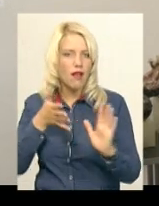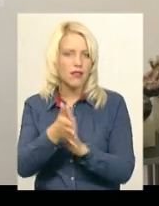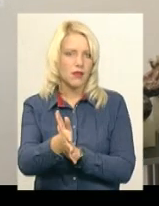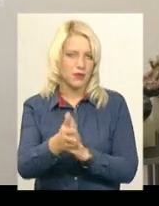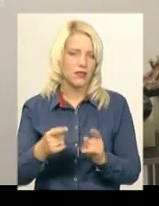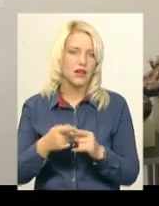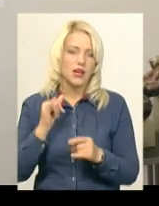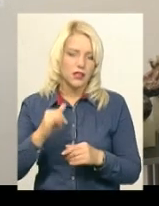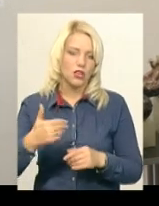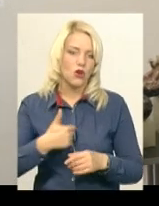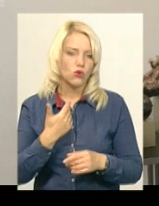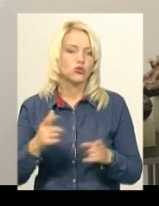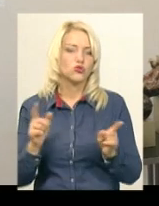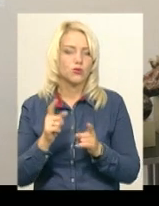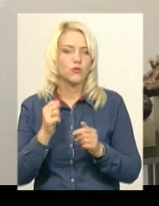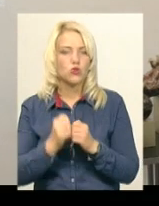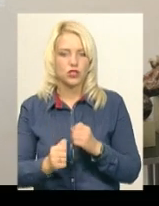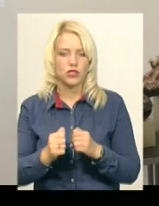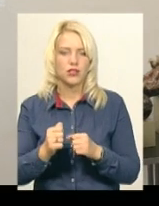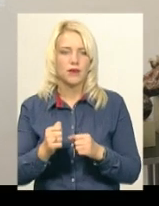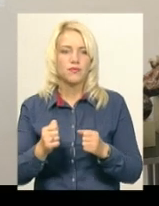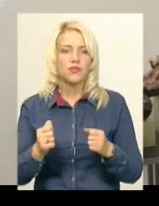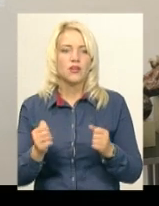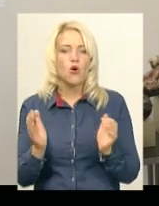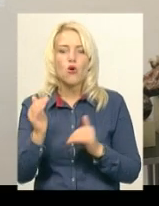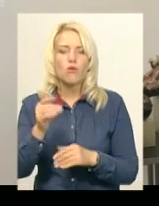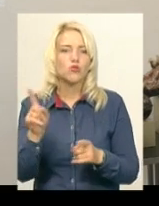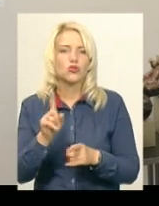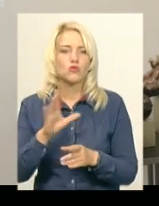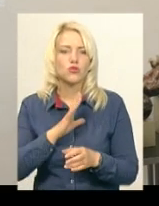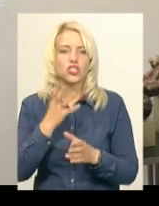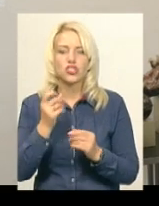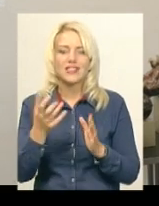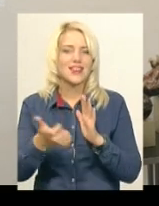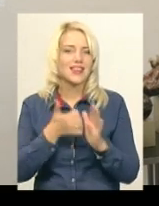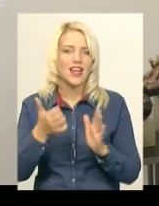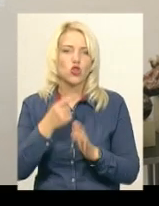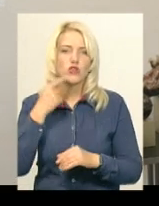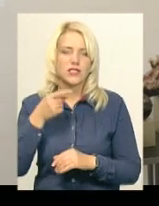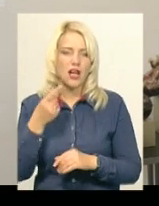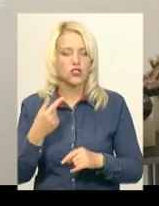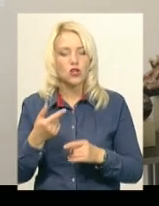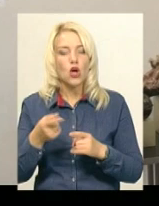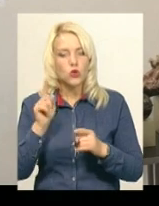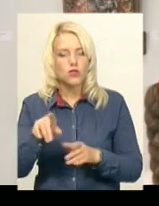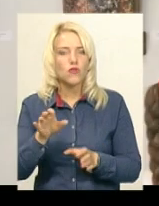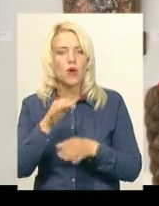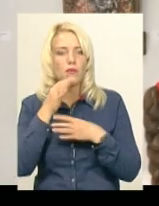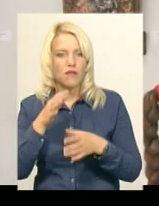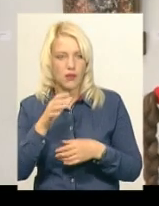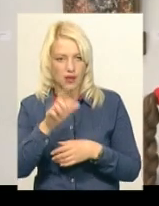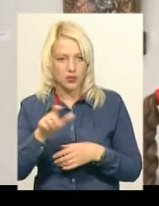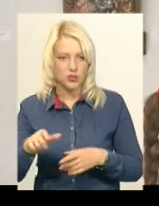в кожній роботі я стараюся так, щоб там було щось недосказано до кінця. Вона тоді приваблює глядача.